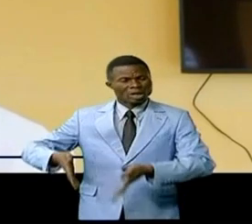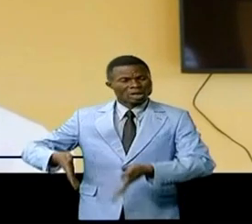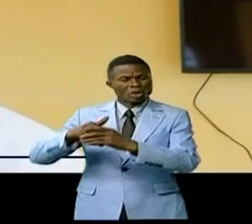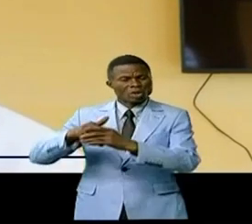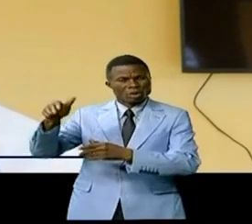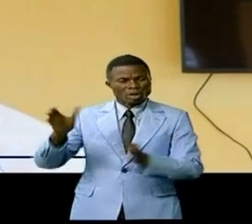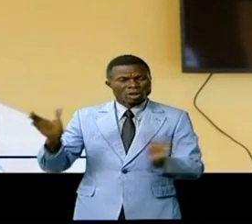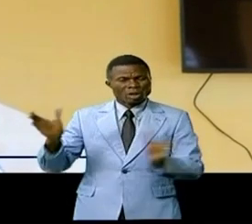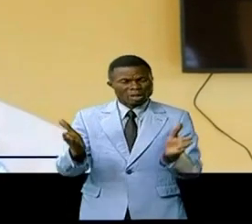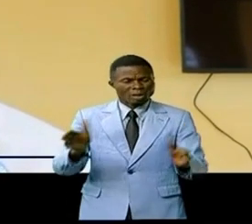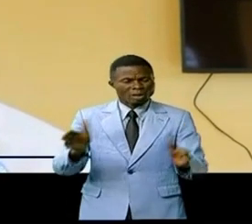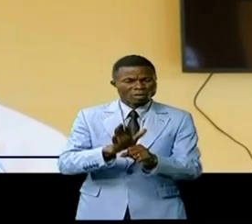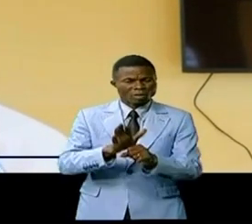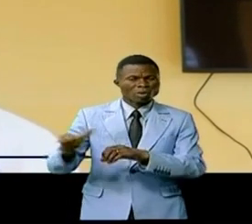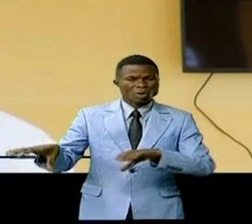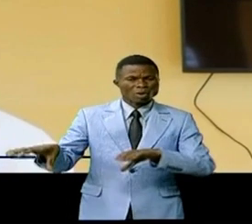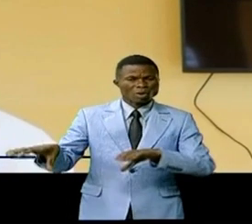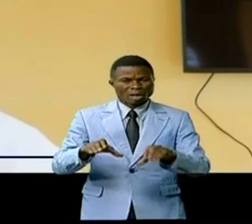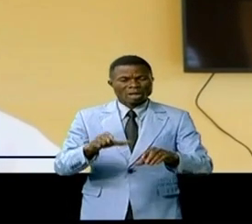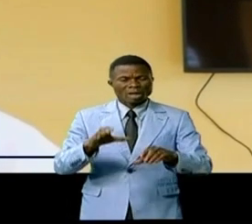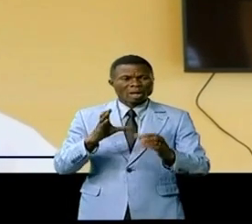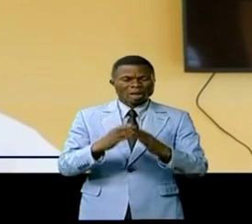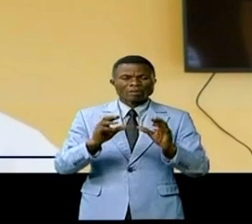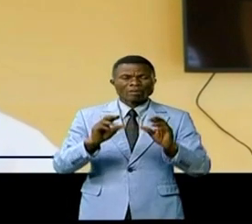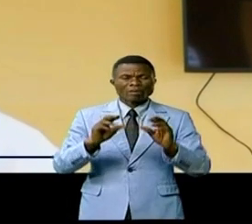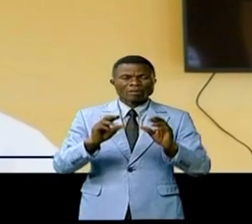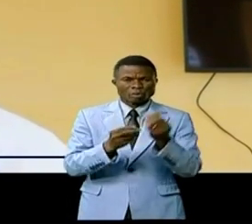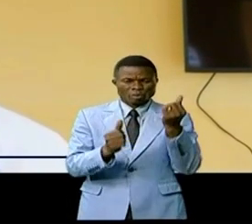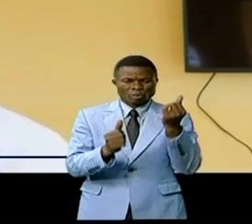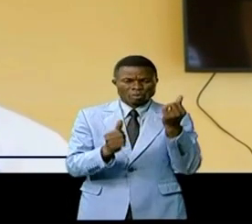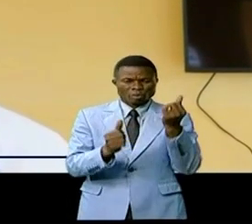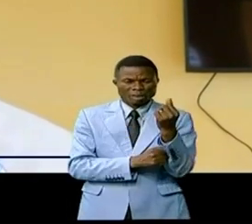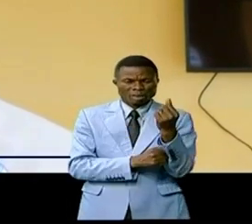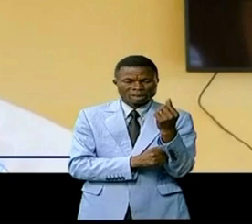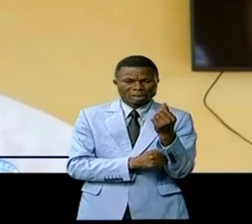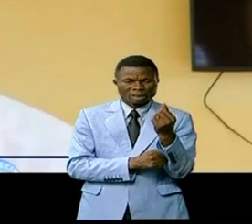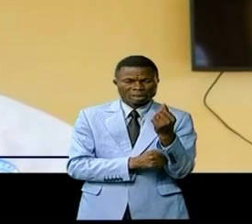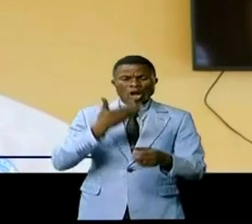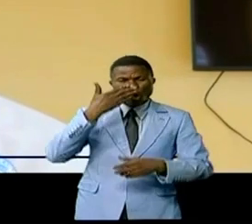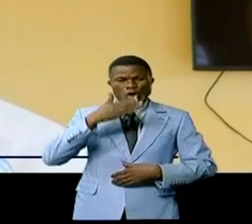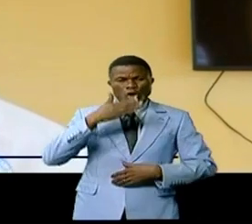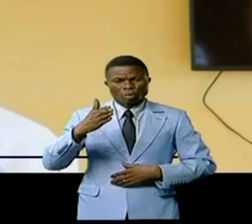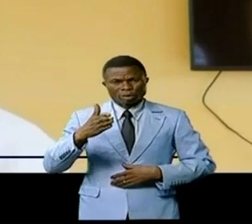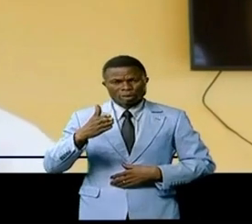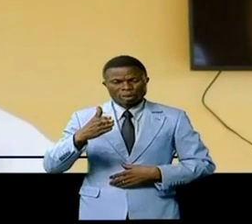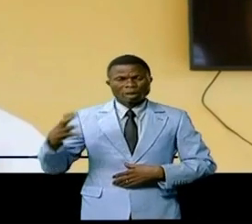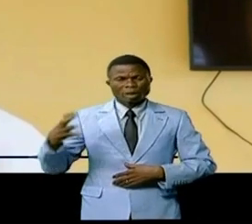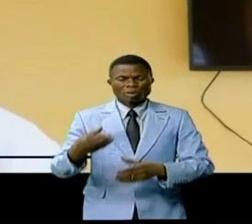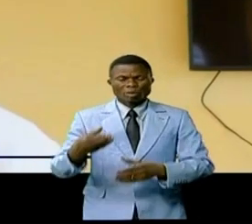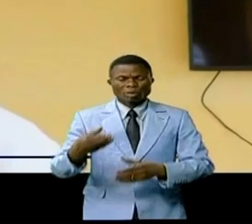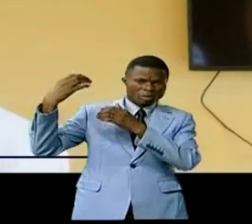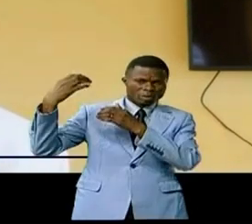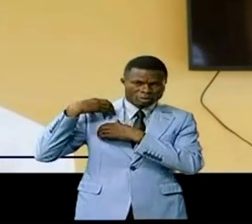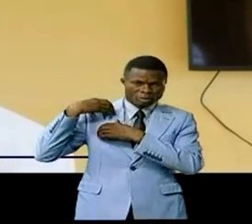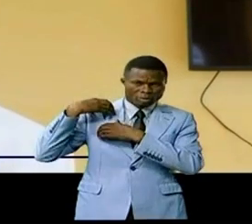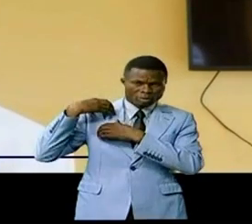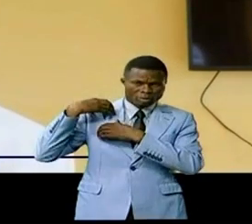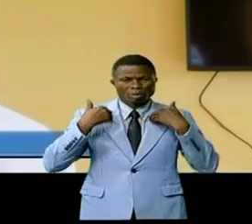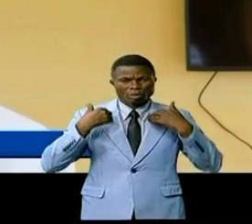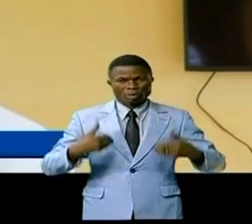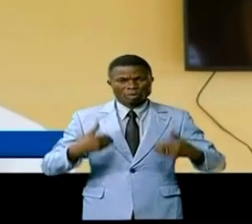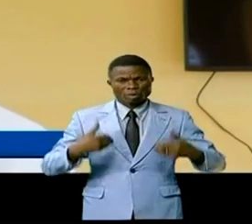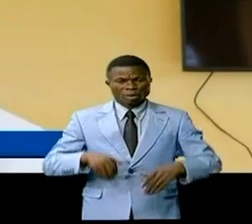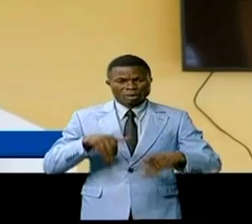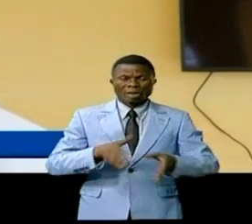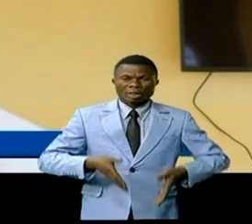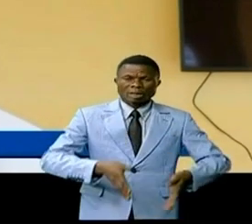renforcer tout ce qui est activités en lien avec nos clignes mobiles C'est des équipes mobiles médicales qui sortent pour la prise en charge en termes de santé dans la